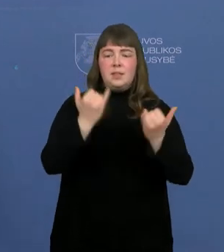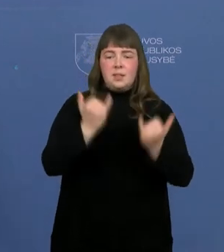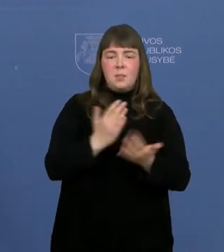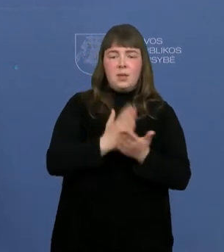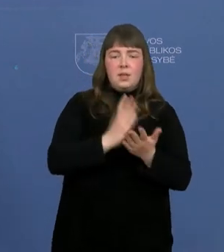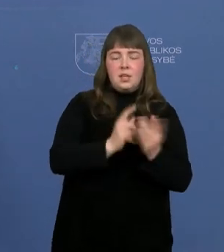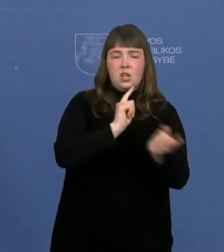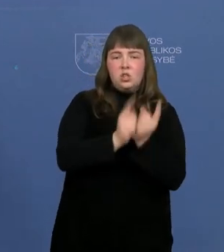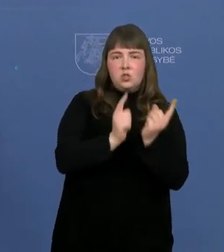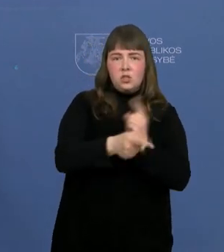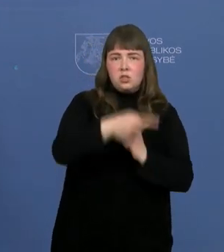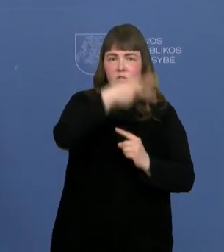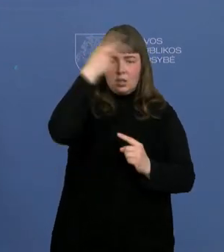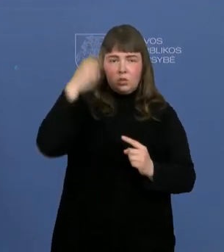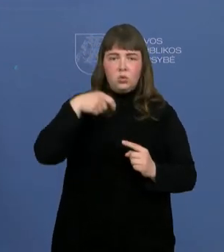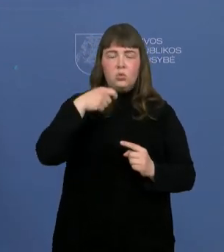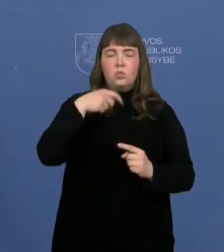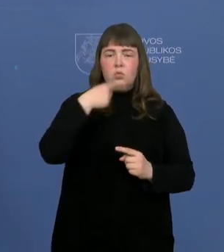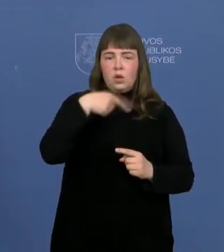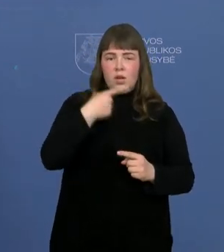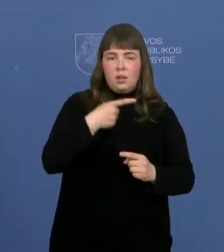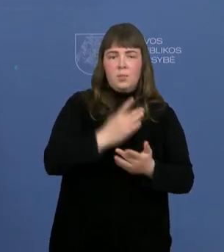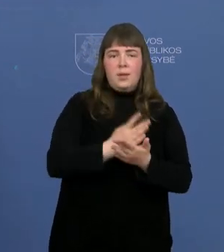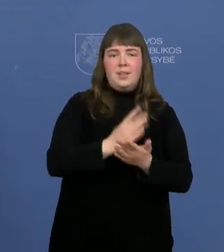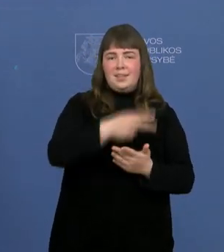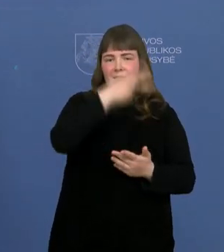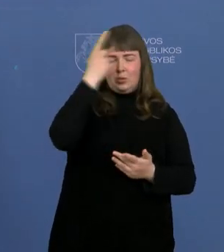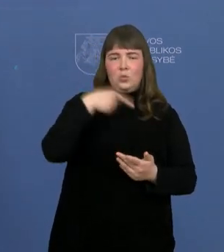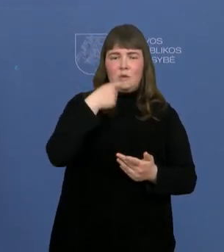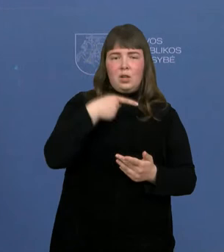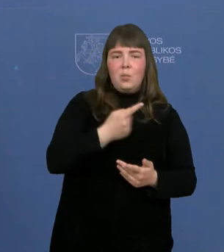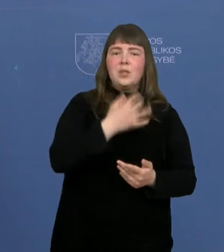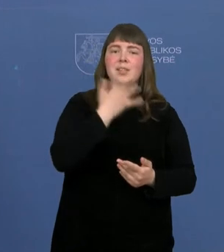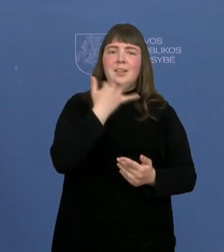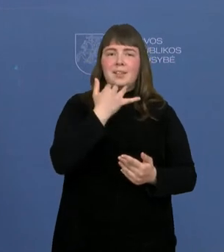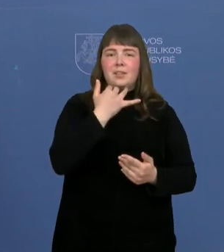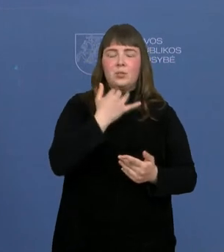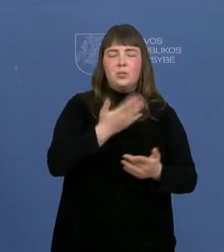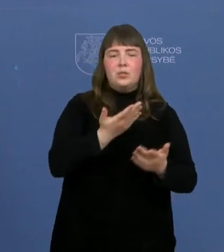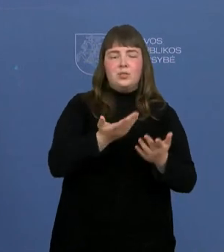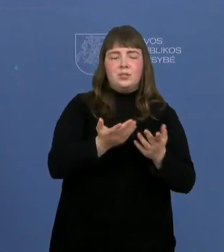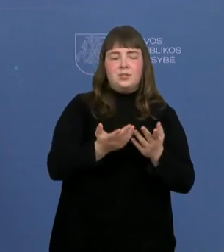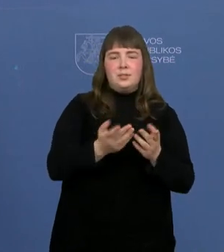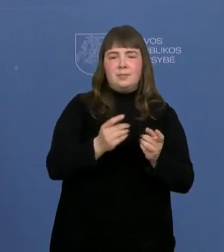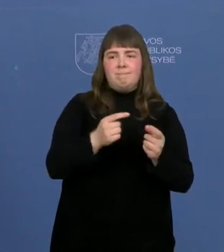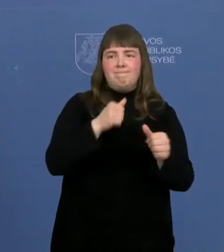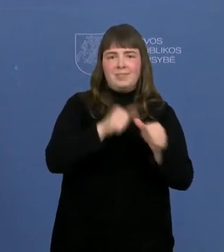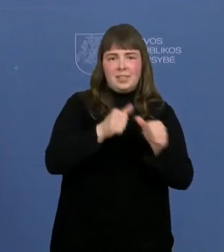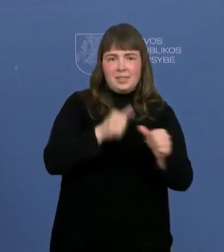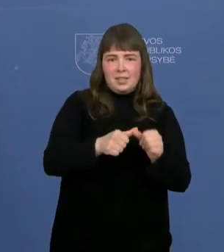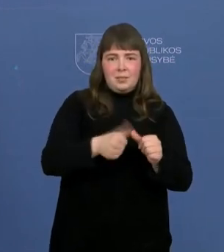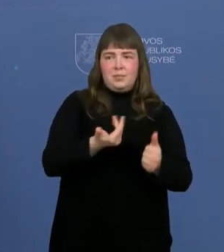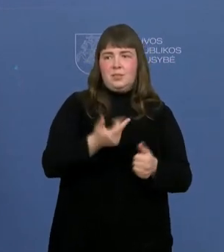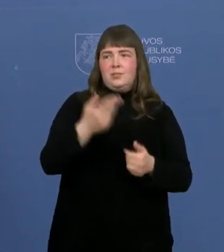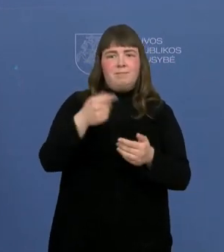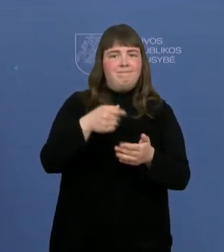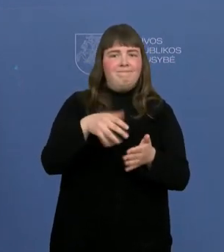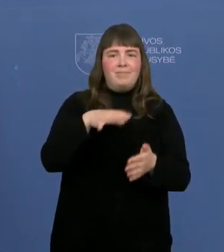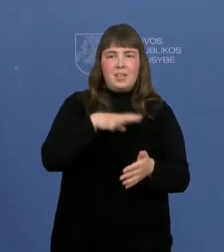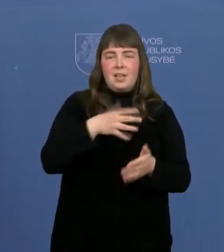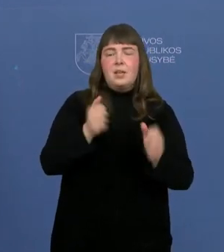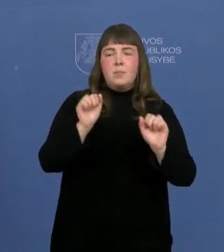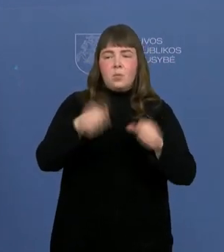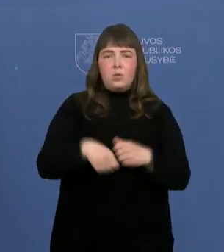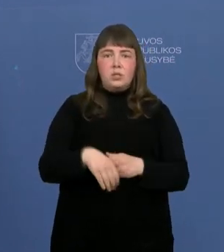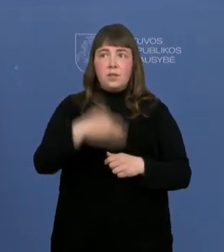į Lietuvių kalbą, išskyrus Lietuvių kalbos ir literatūros egzaminų. Tai jie pas mus turi galimybę jos laikyti. Jie tai darys vasarą kažką dar ne? Kartu